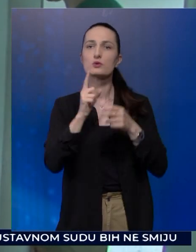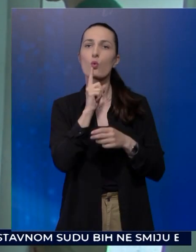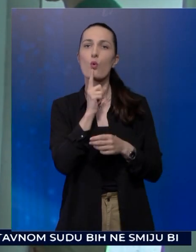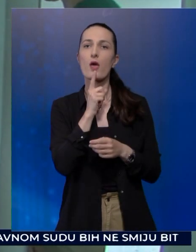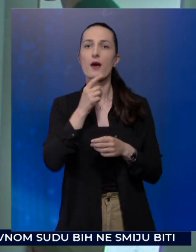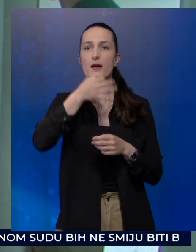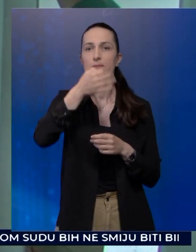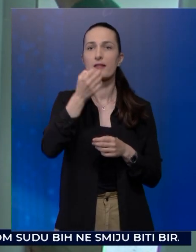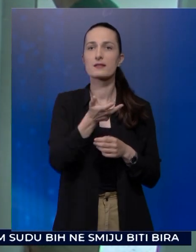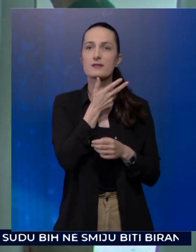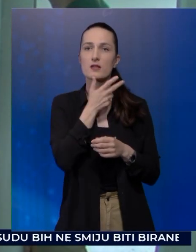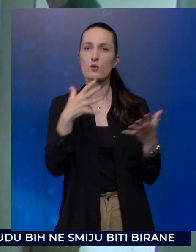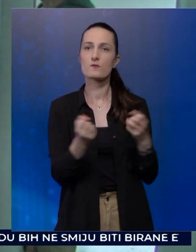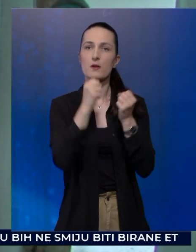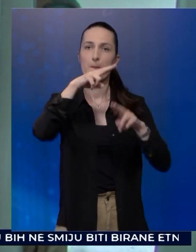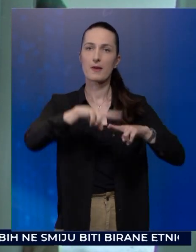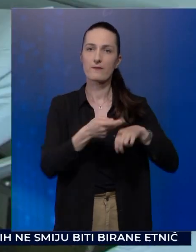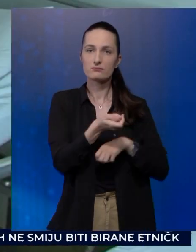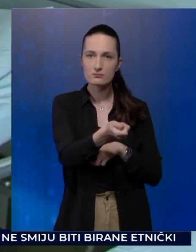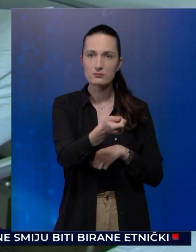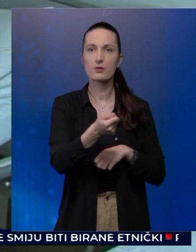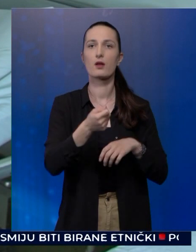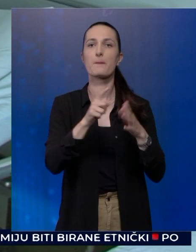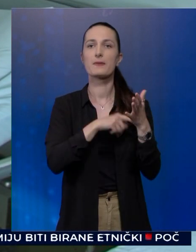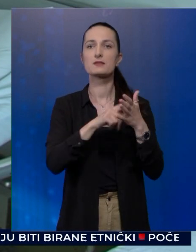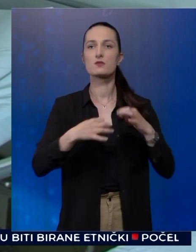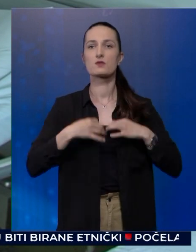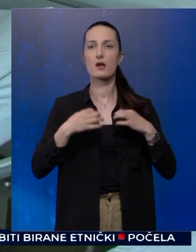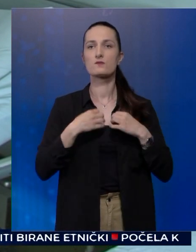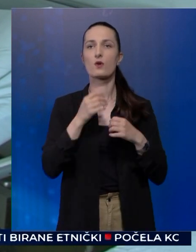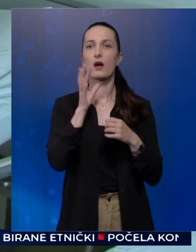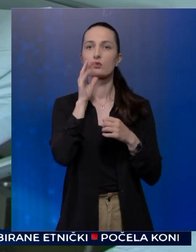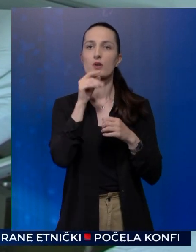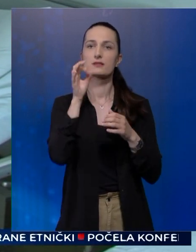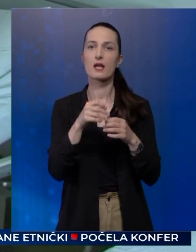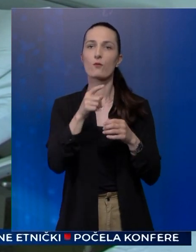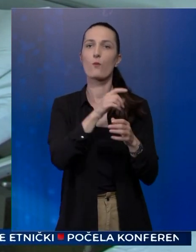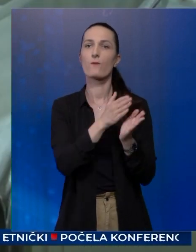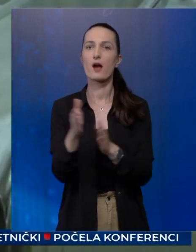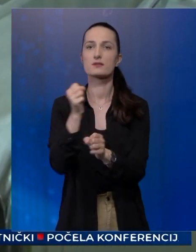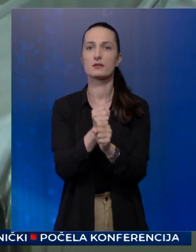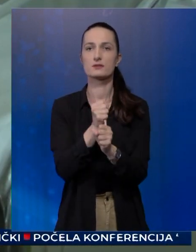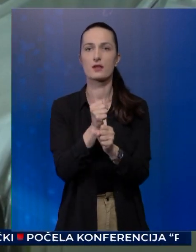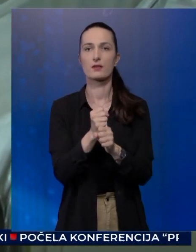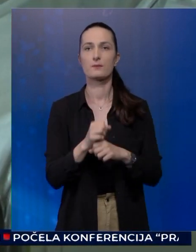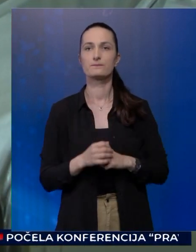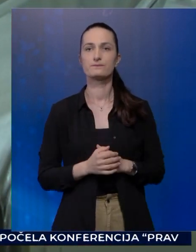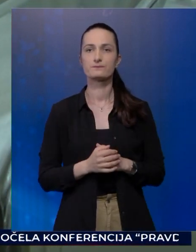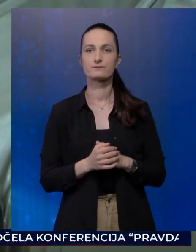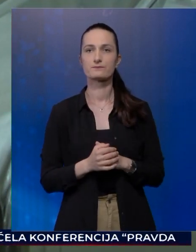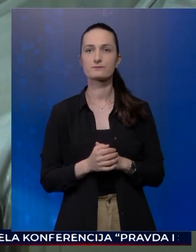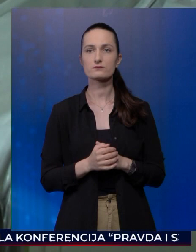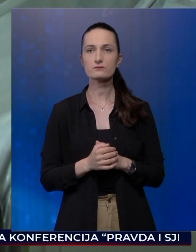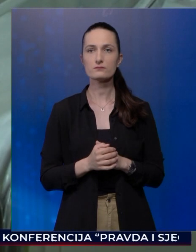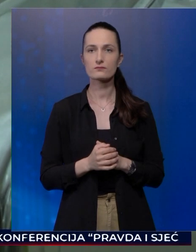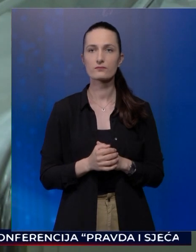neinvanzivnih prenatalnih testova zavisno o paketu se kreće od 1200 do 1700 maraka. Što bi nakon refundacije